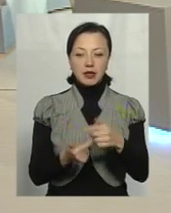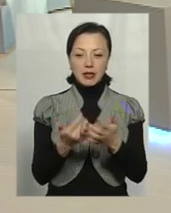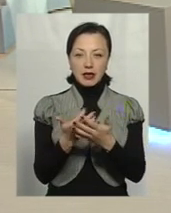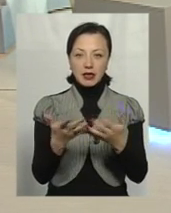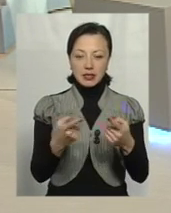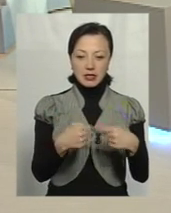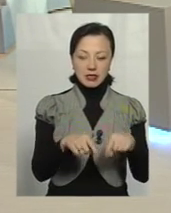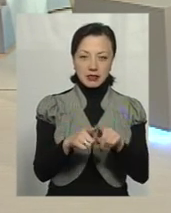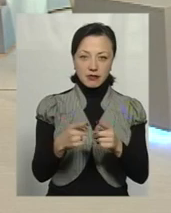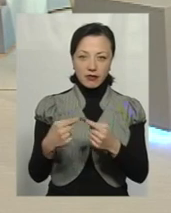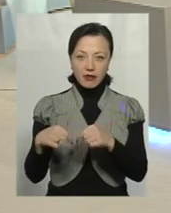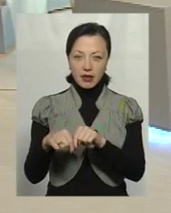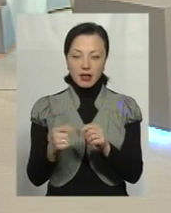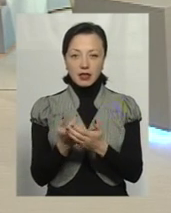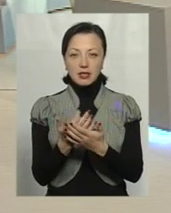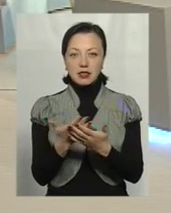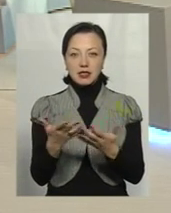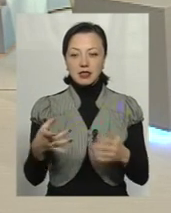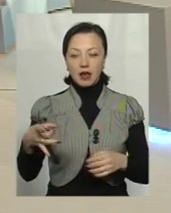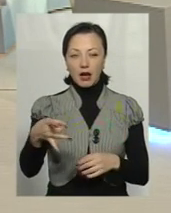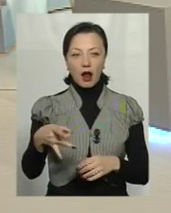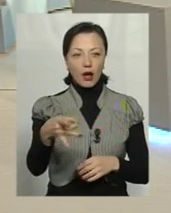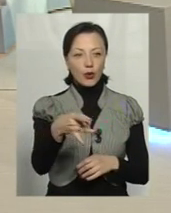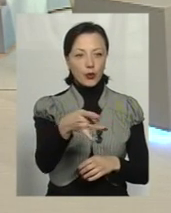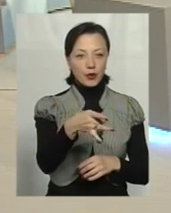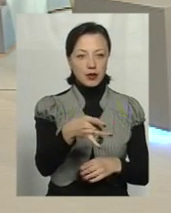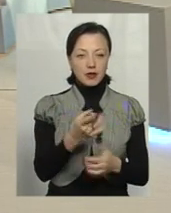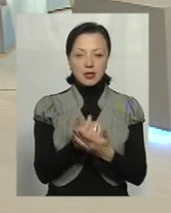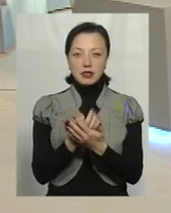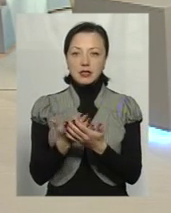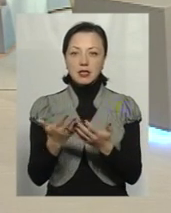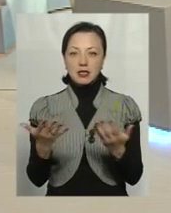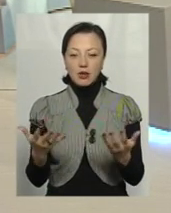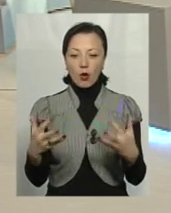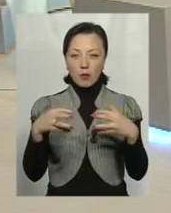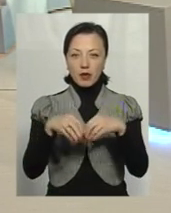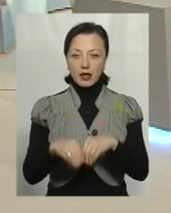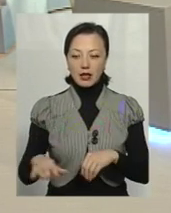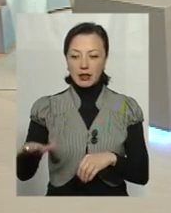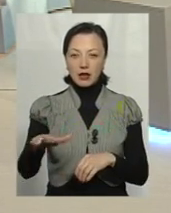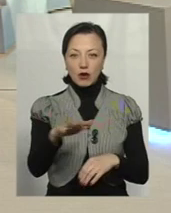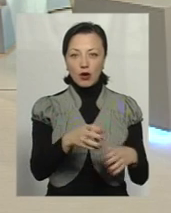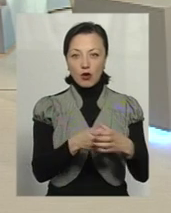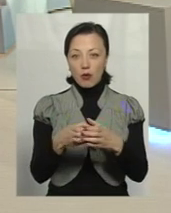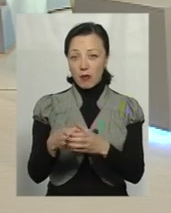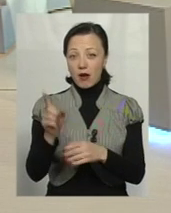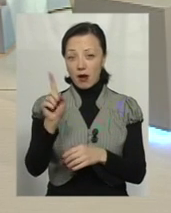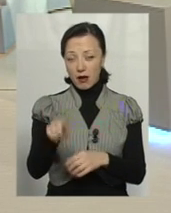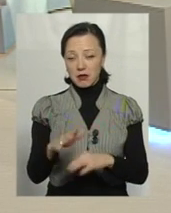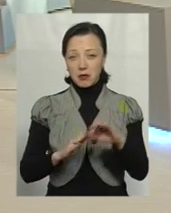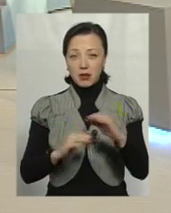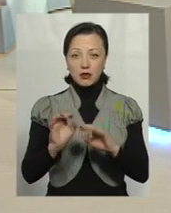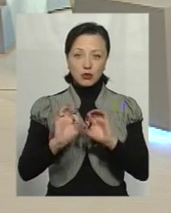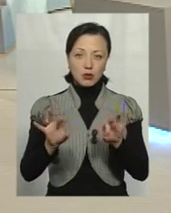сфер, з різних районів, з різних об'єднаних територіальних громад, і хай вони вам на практиці